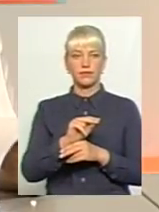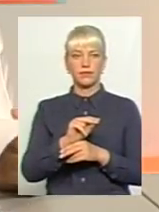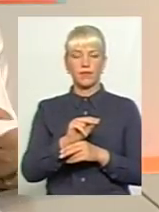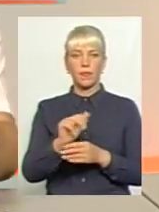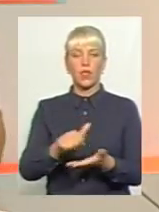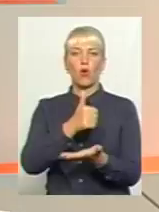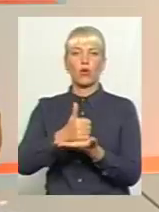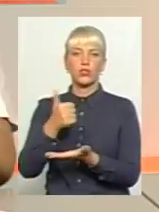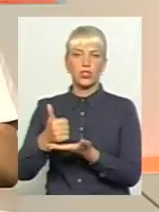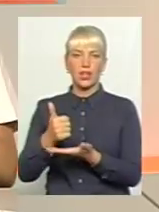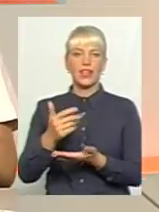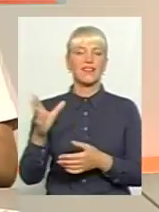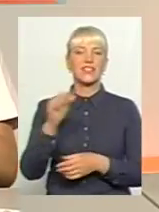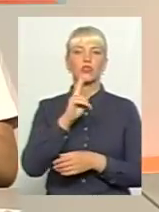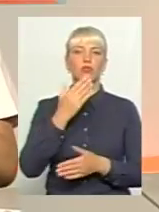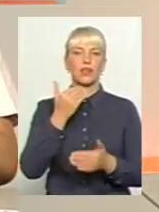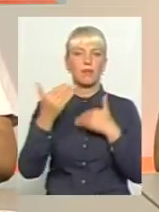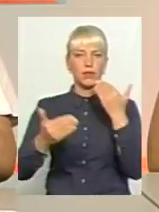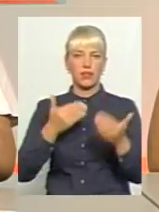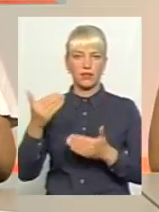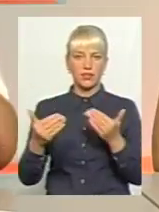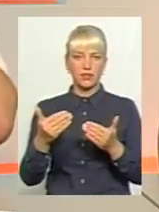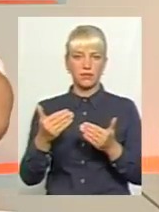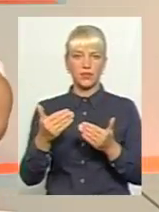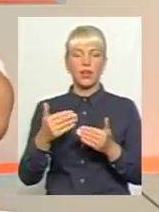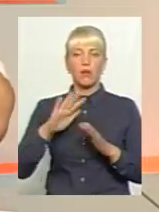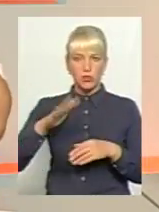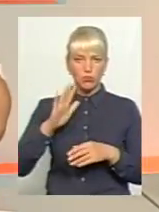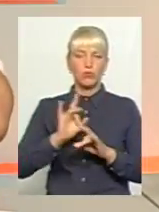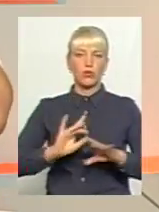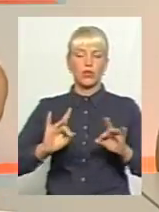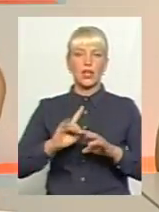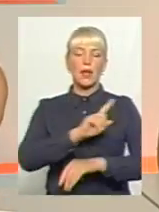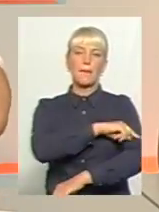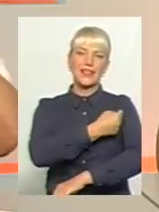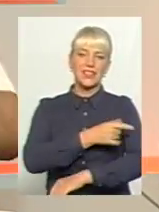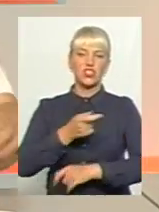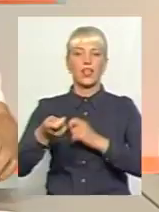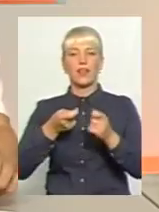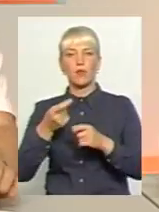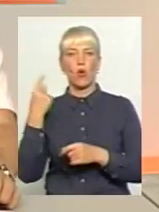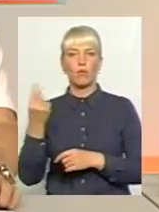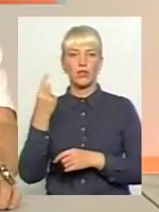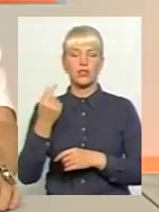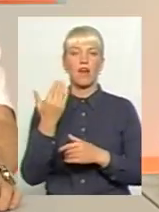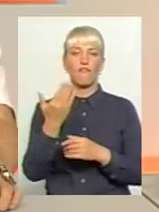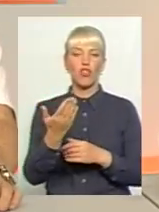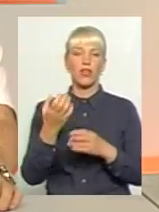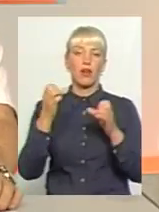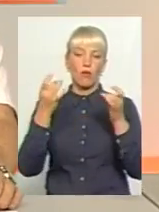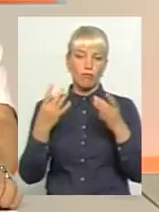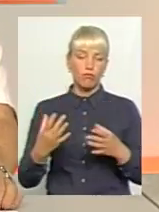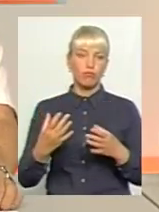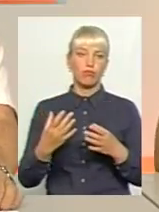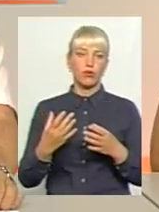очільники, до всіх, яких я звертався, там, я не знаю, будемо пізніше говорити, і медичні, і адміністрація обласна, вони просто допускають того,